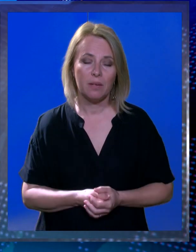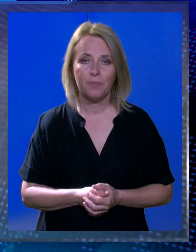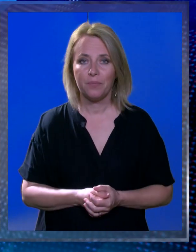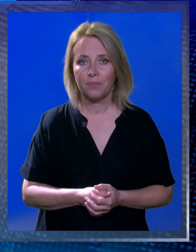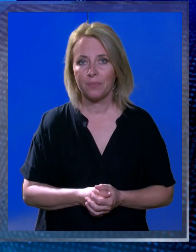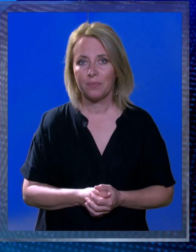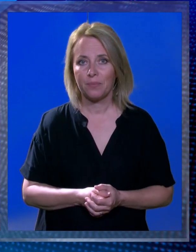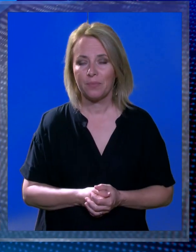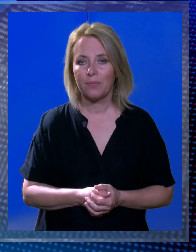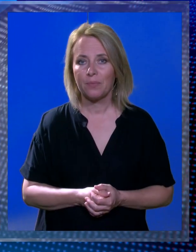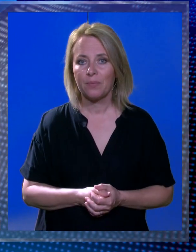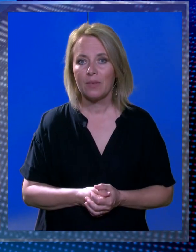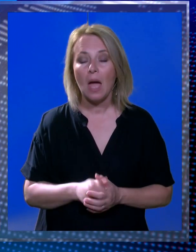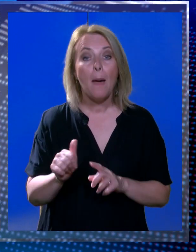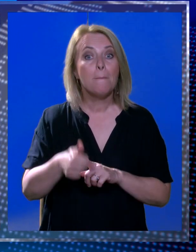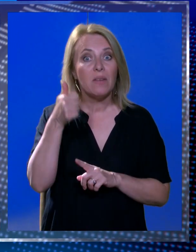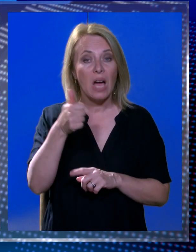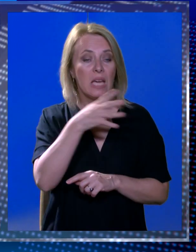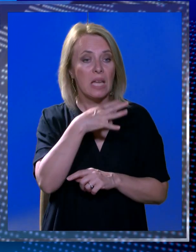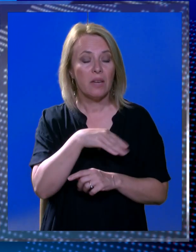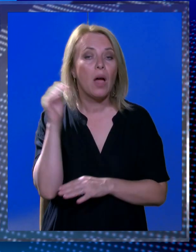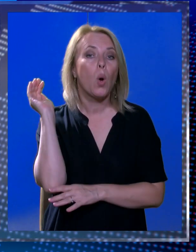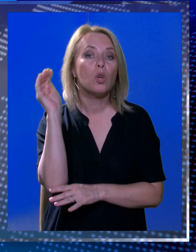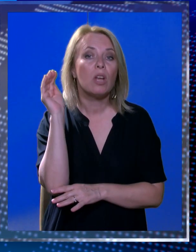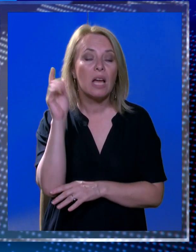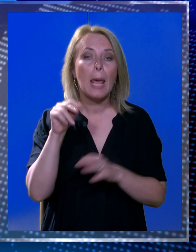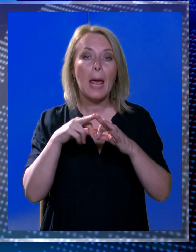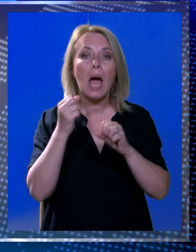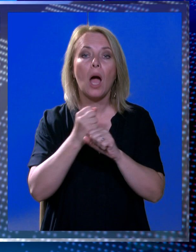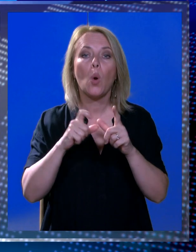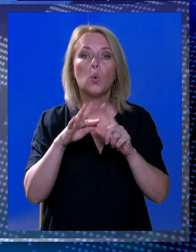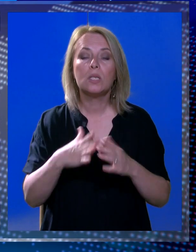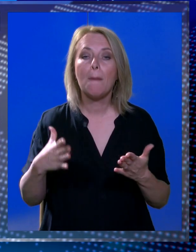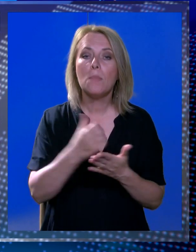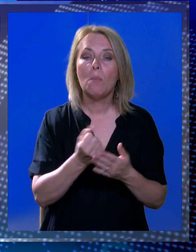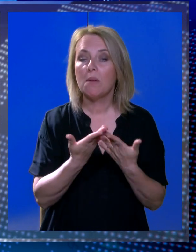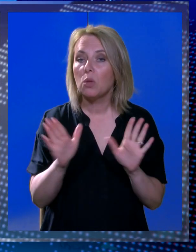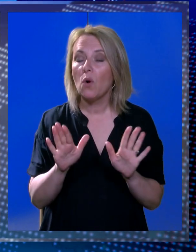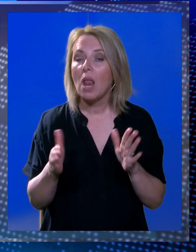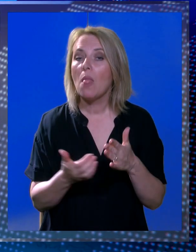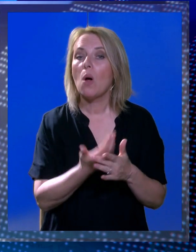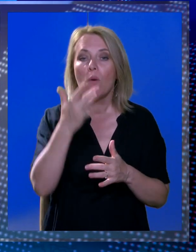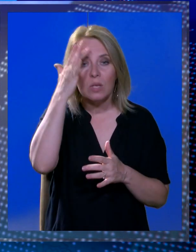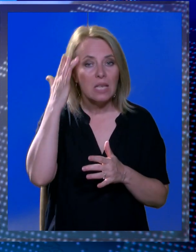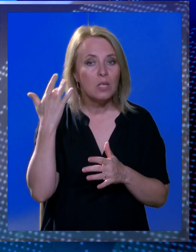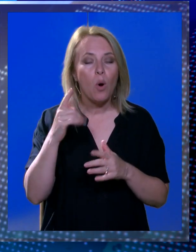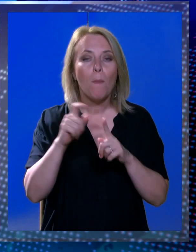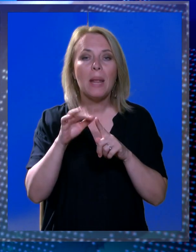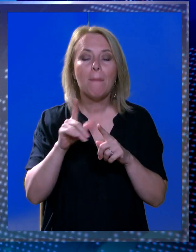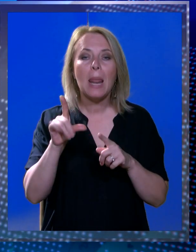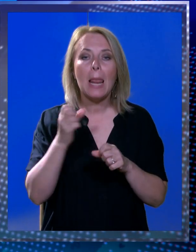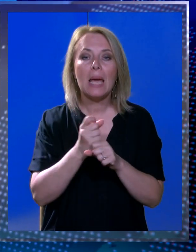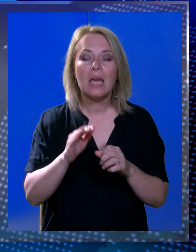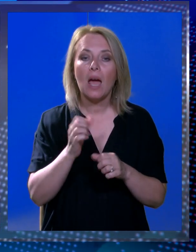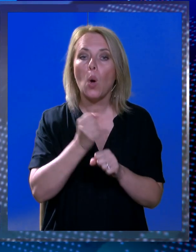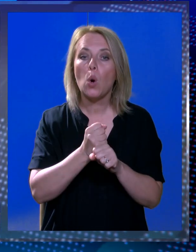Aktualne prvoplasirane Hrvatske košarkašice raguze pobjedom su otvorele novu sezonu premier